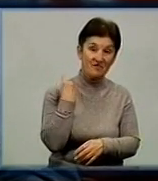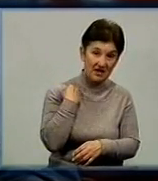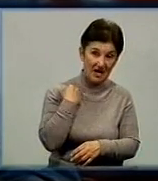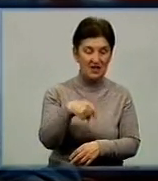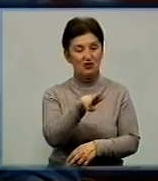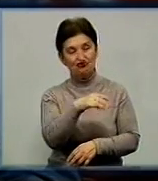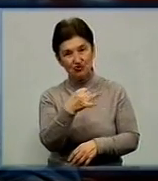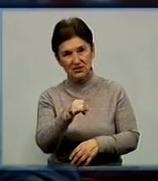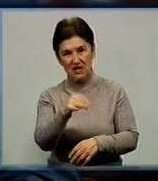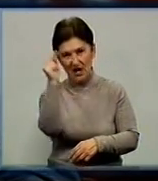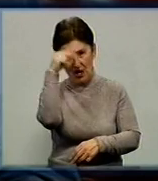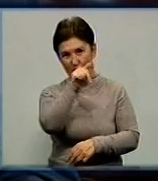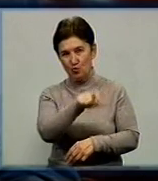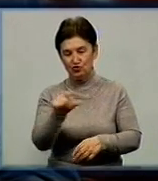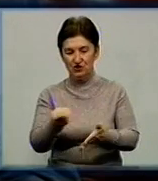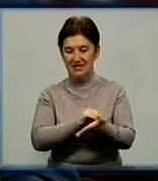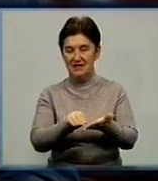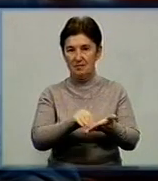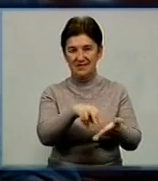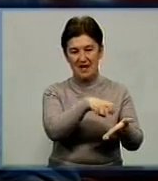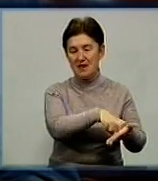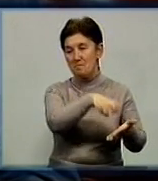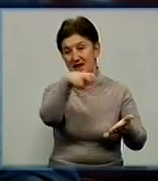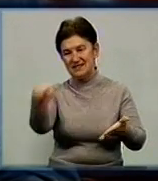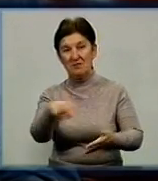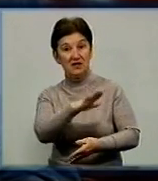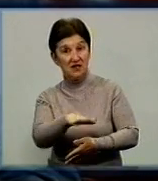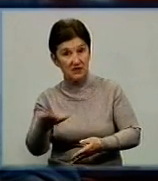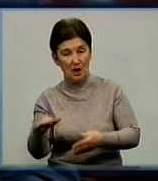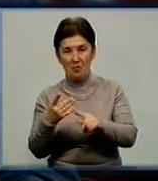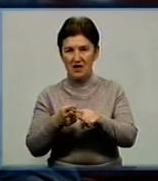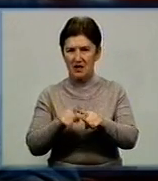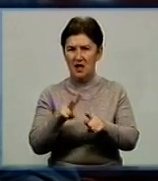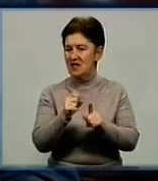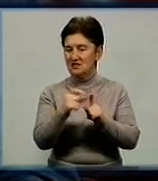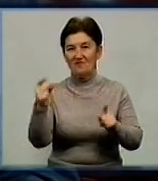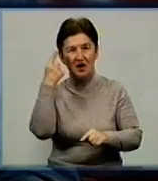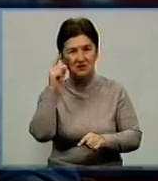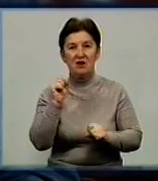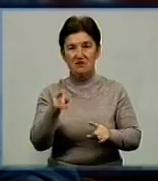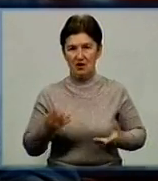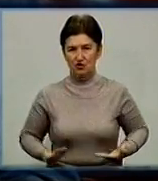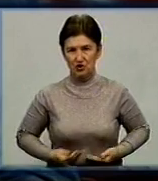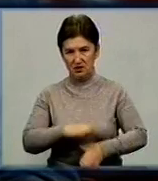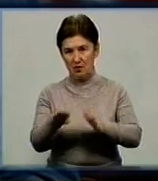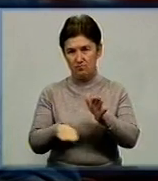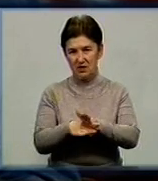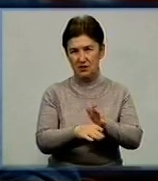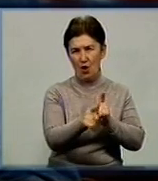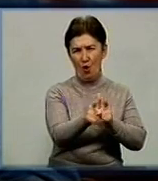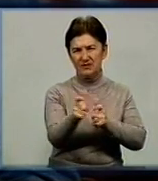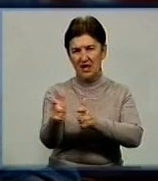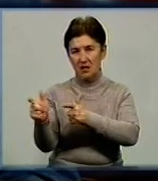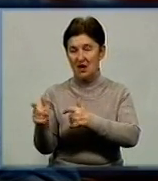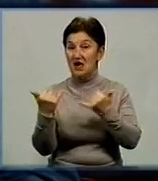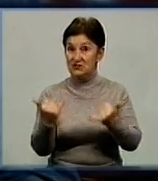школярі. Кіровоградські учні написали листи побажання дітям, які не на словах знають, як це жити під обстрілами. Зараз